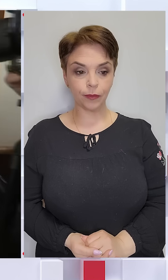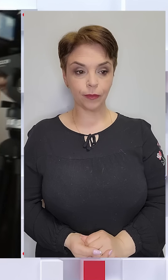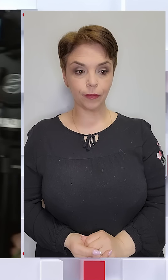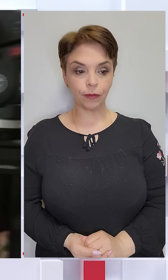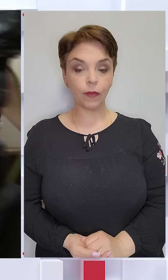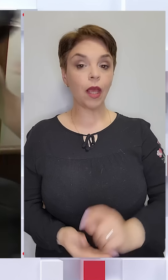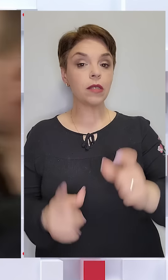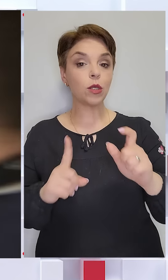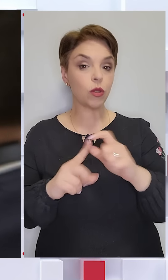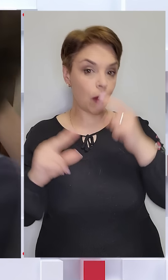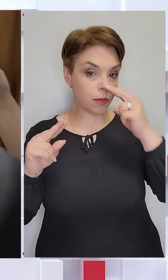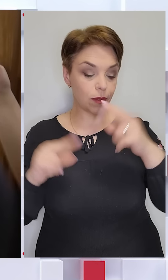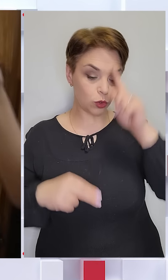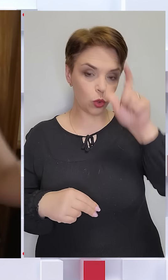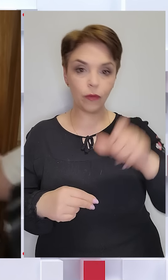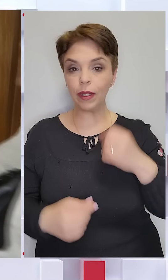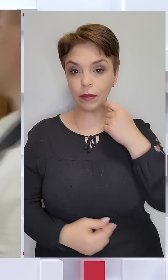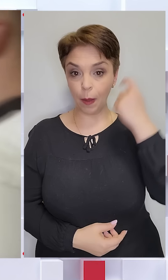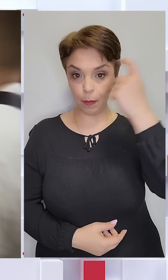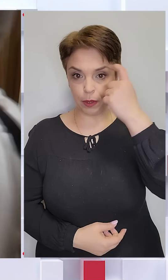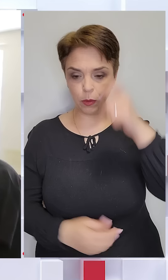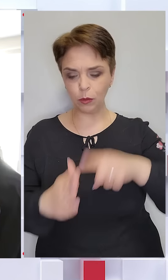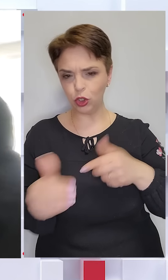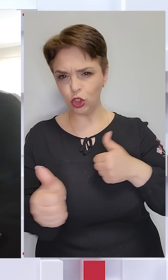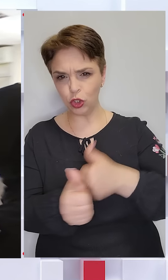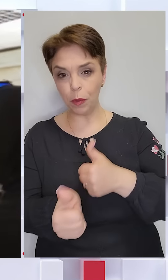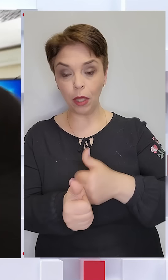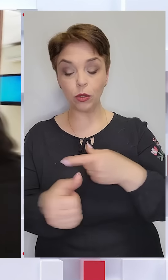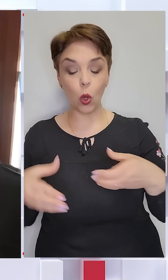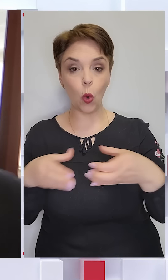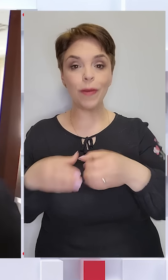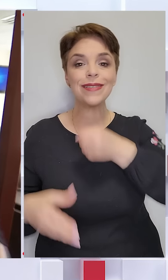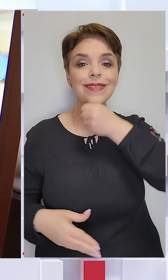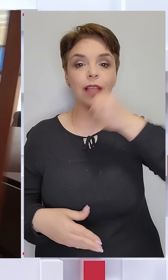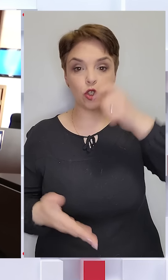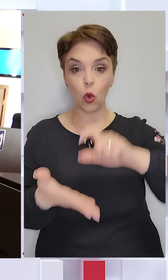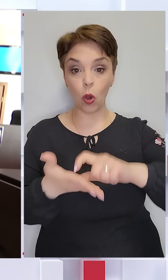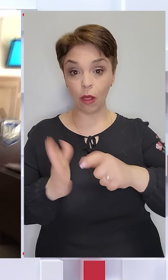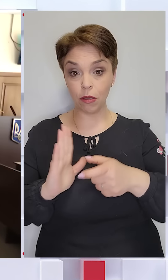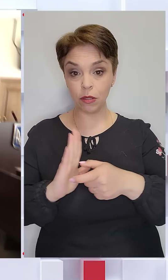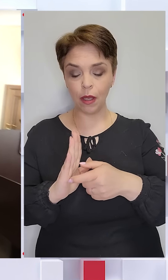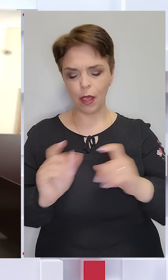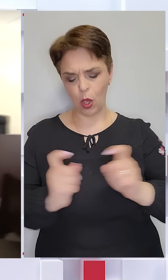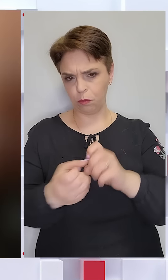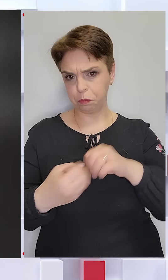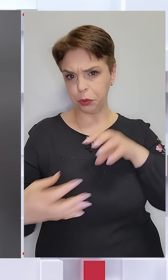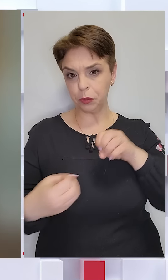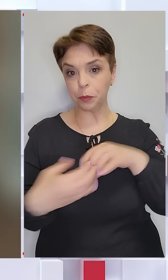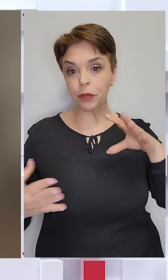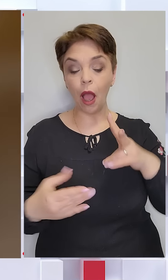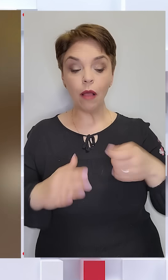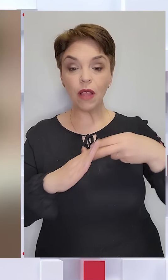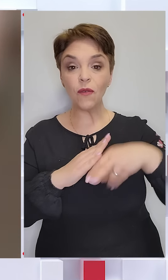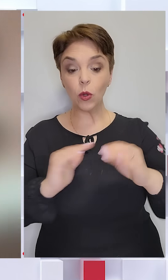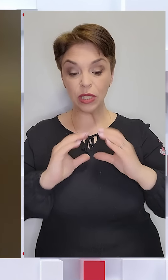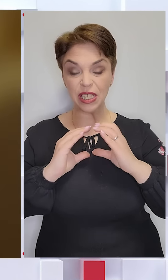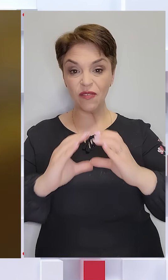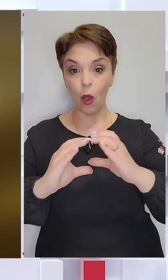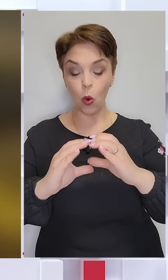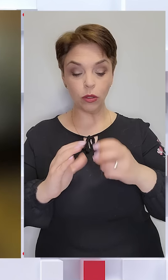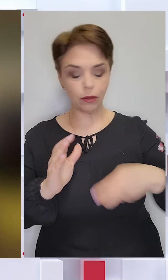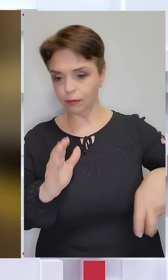За словами свідків, чоловік на підпитку почав чіплятися до компаній старшокласників і конфліктувати. А на виході з вагона